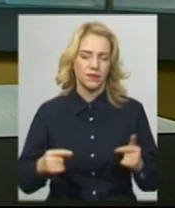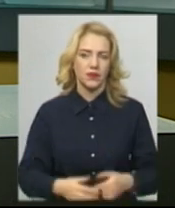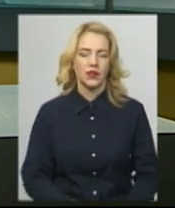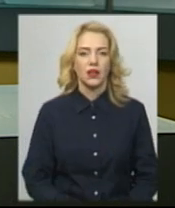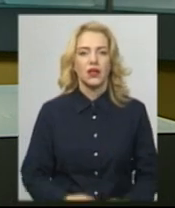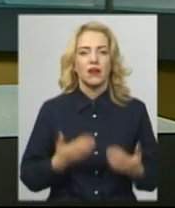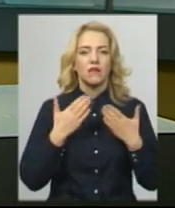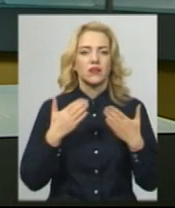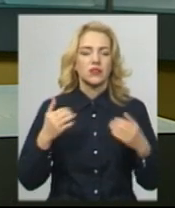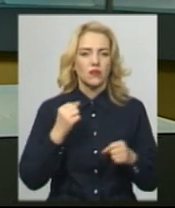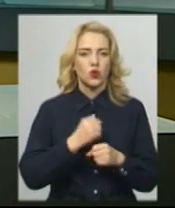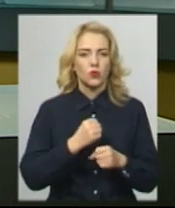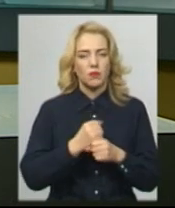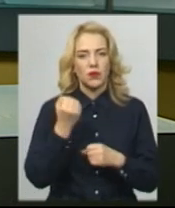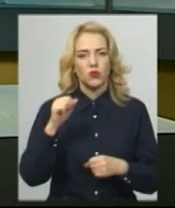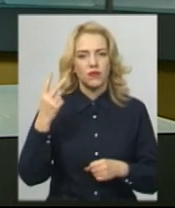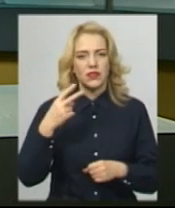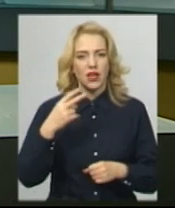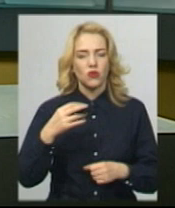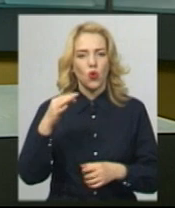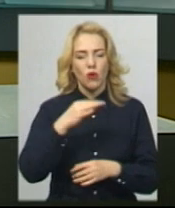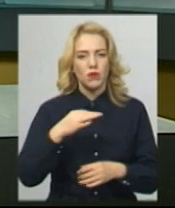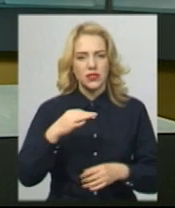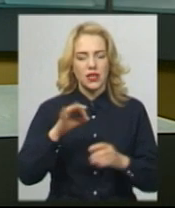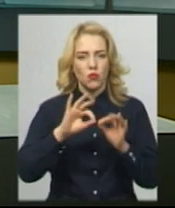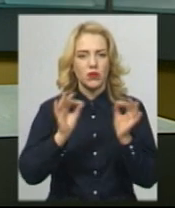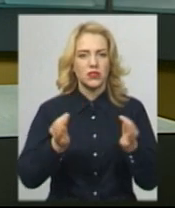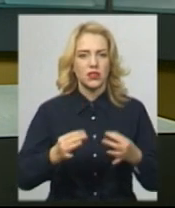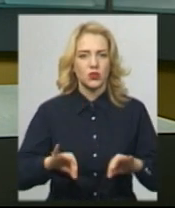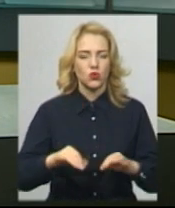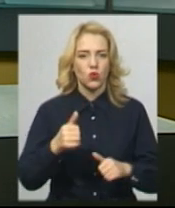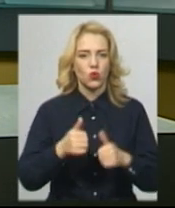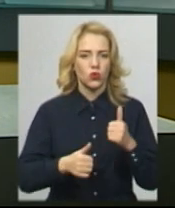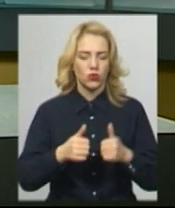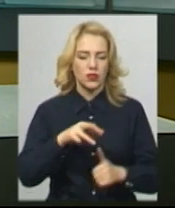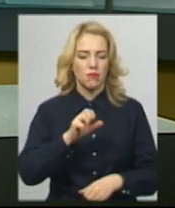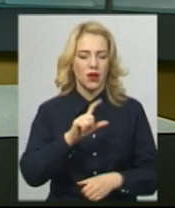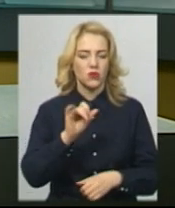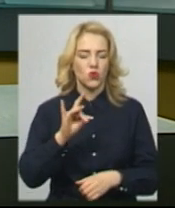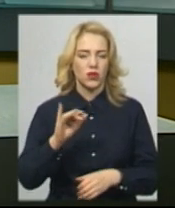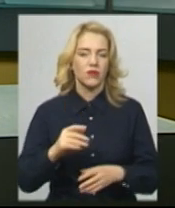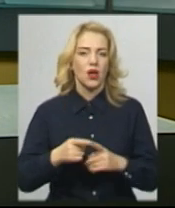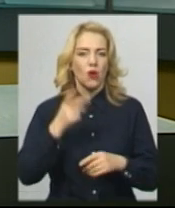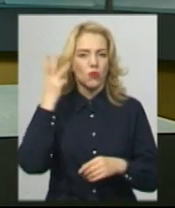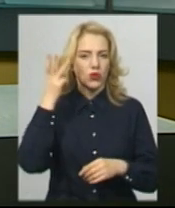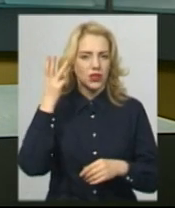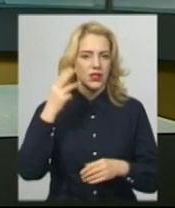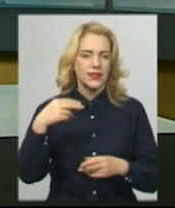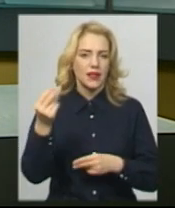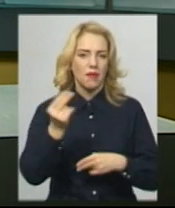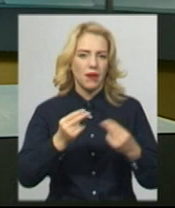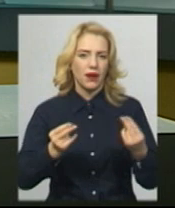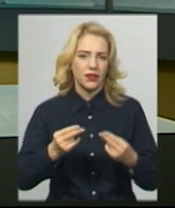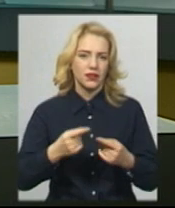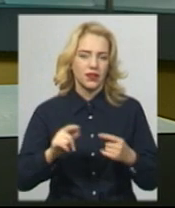переможців 20-го обласного мистецького конкурсу імені Людмили та Миколи Мазурів «Подільська палітра» сьогодні відкрилась у Хмельницькому